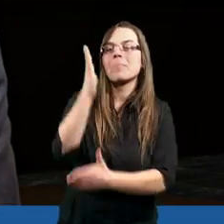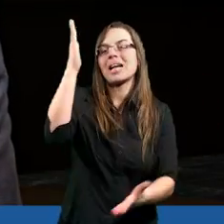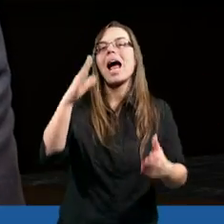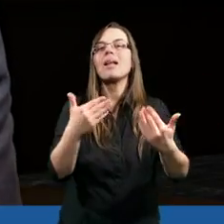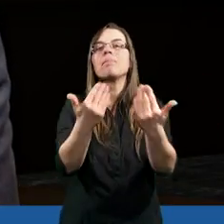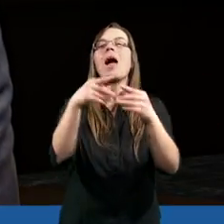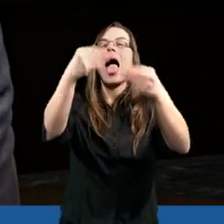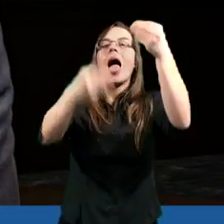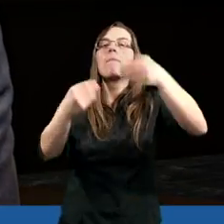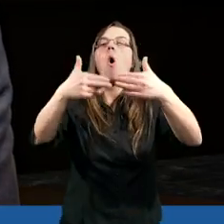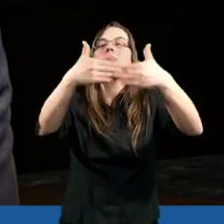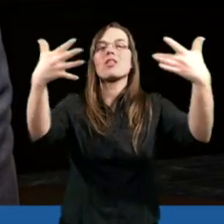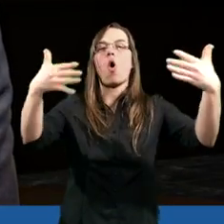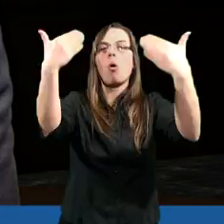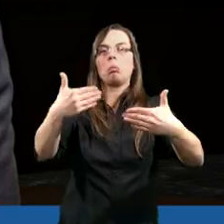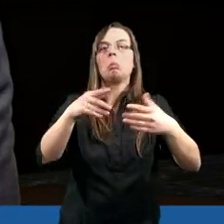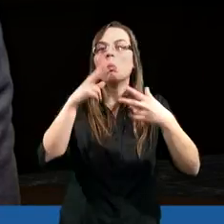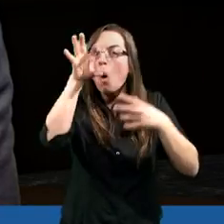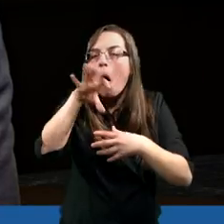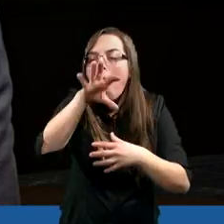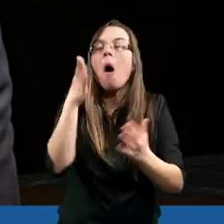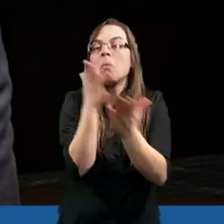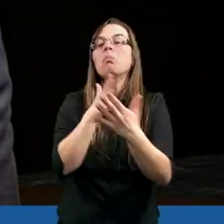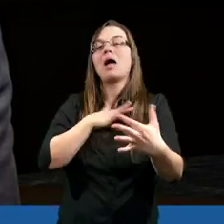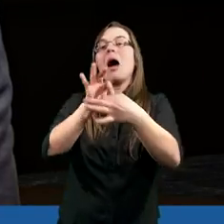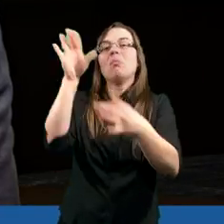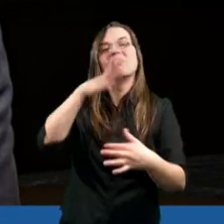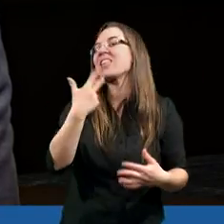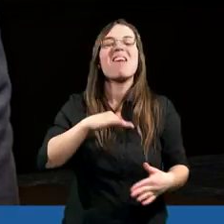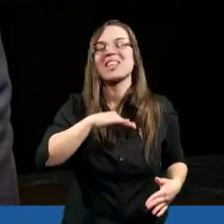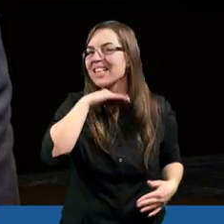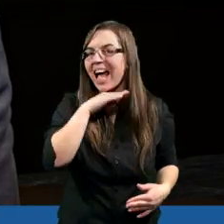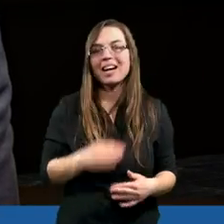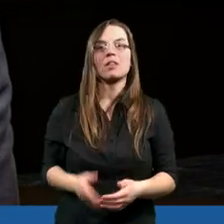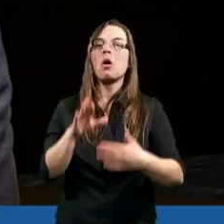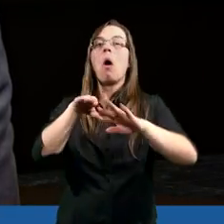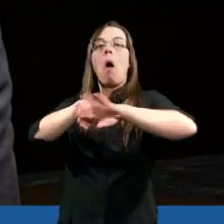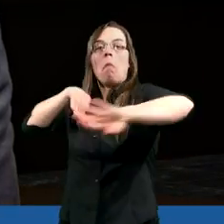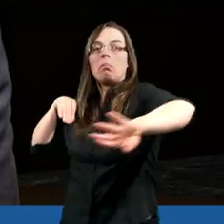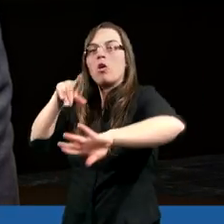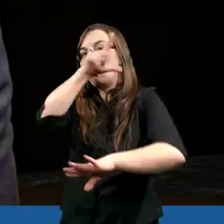ekranem komputera, izolując się od społeczności.